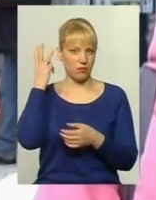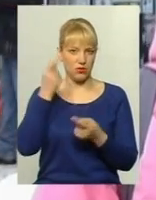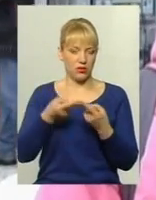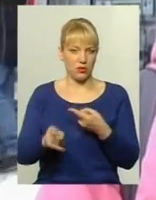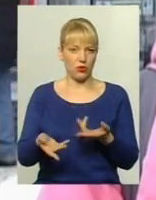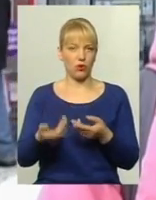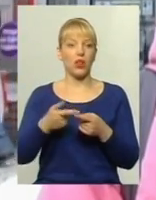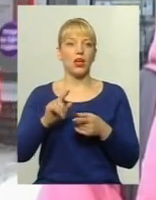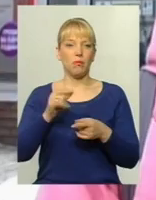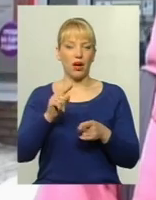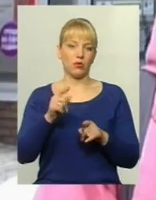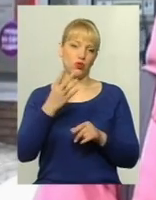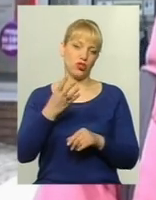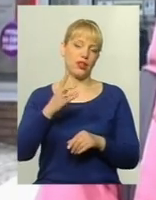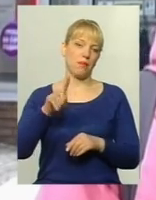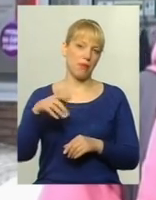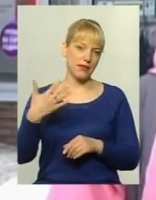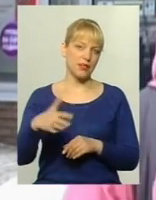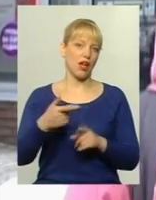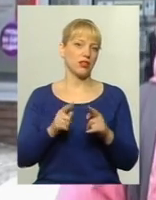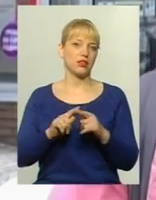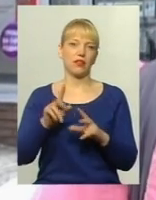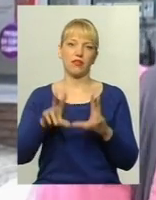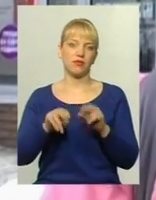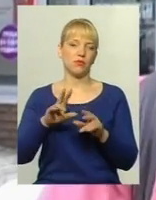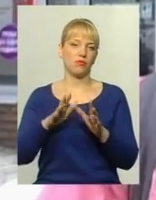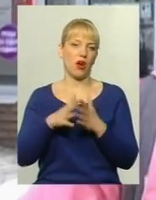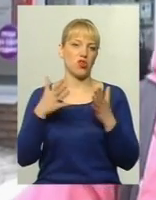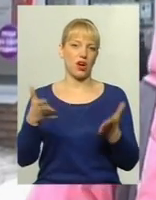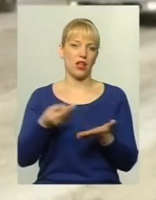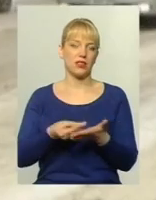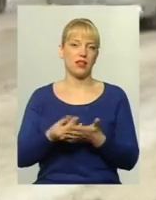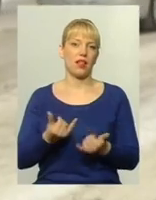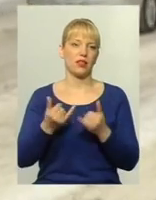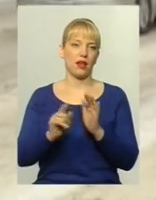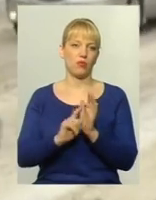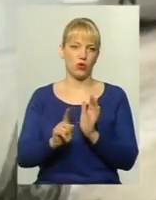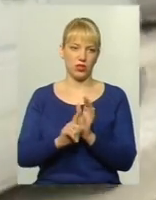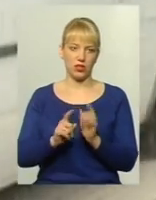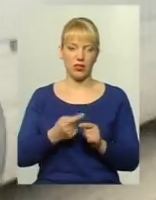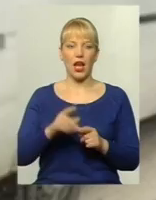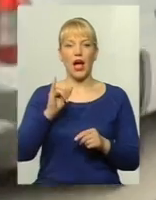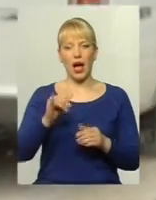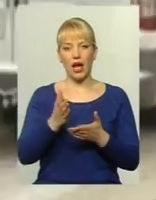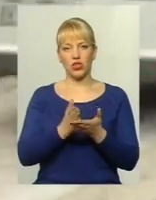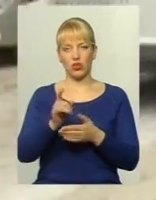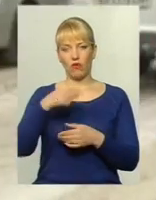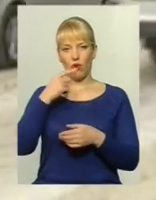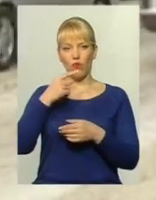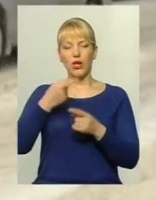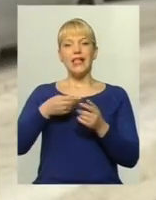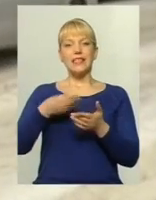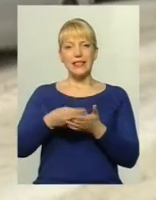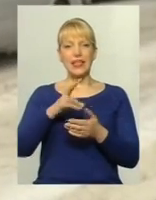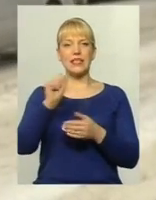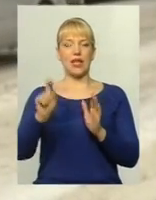Тому 4,50, наскільки я не вибачу, це дуже величина ціна для проїзду Тим часом чиновники запевняють, ціна за проїзд